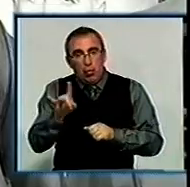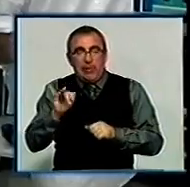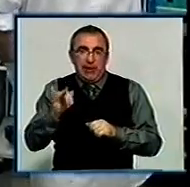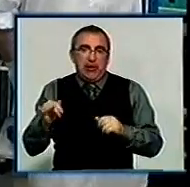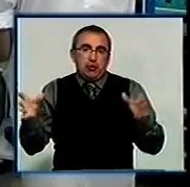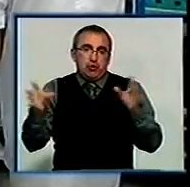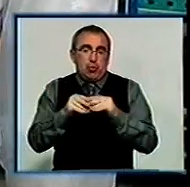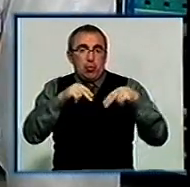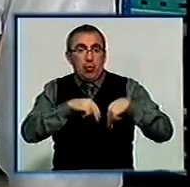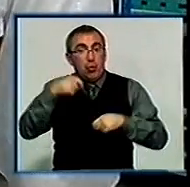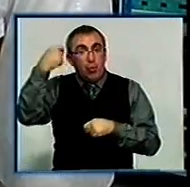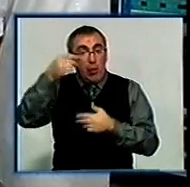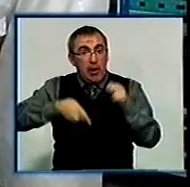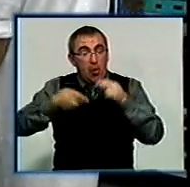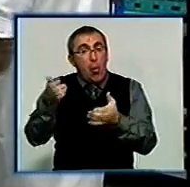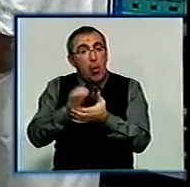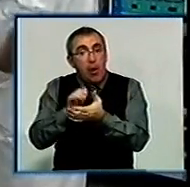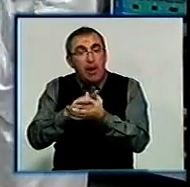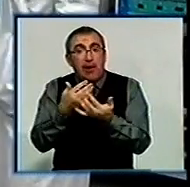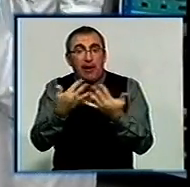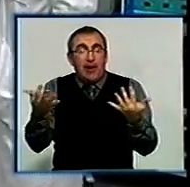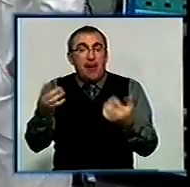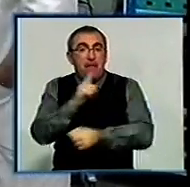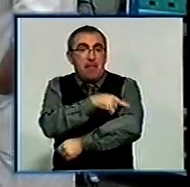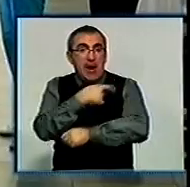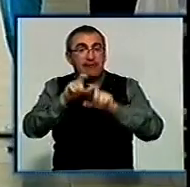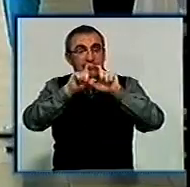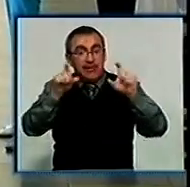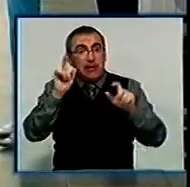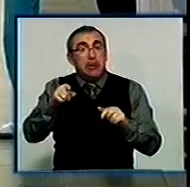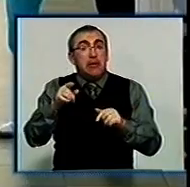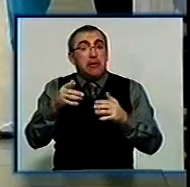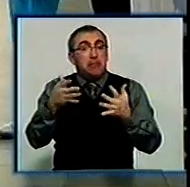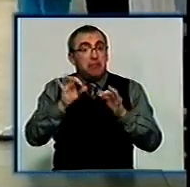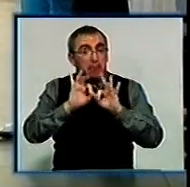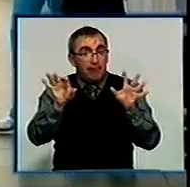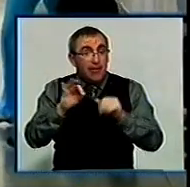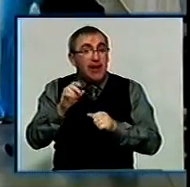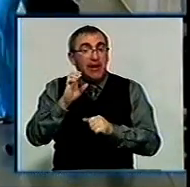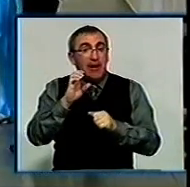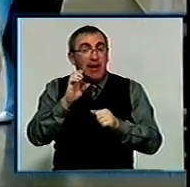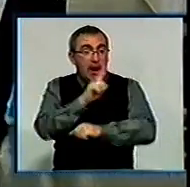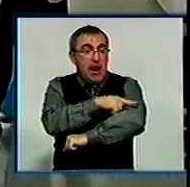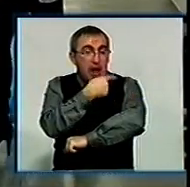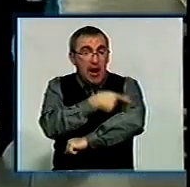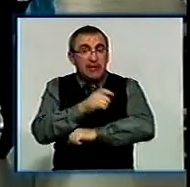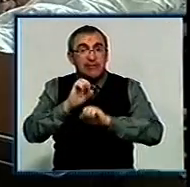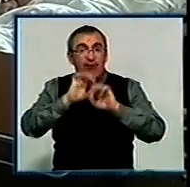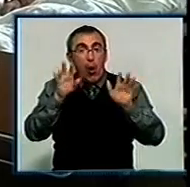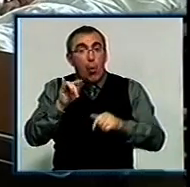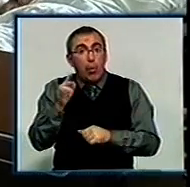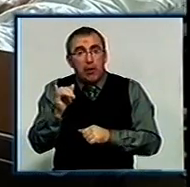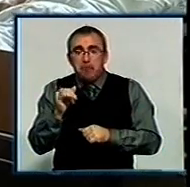Турецький хірург ознайомився з роботою кількох медзакладів Кіровограда і зазначив, що лікарня Святого Луки надає висококваліфіковану